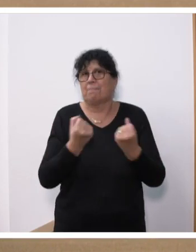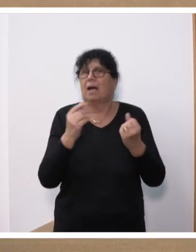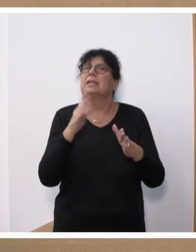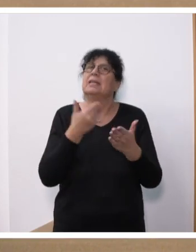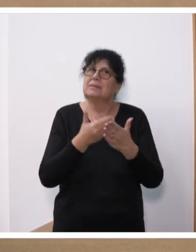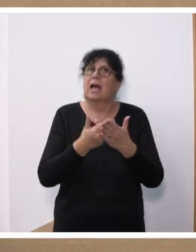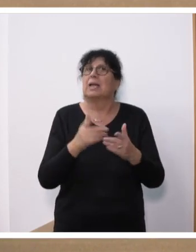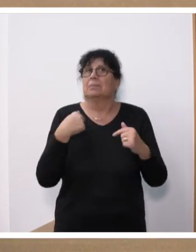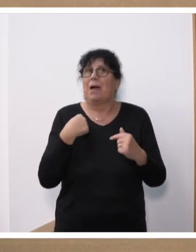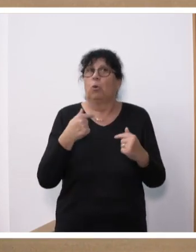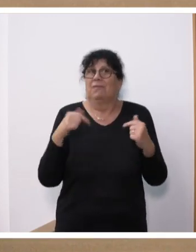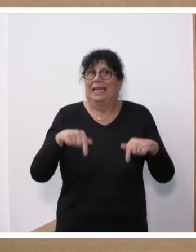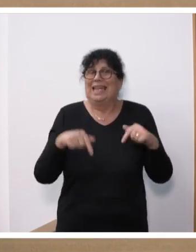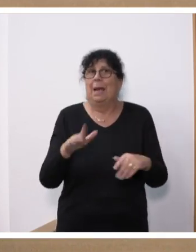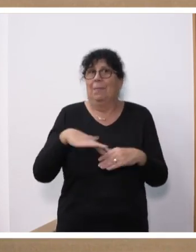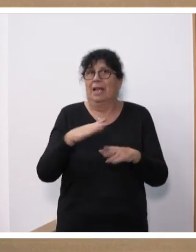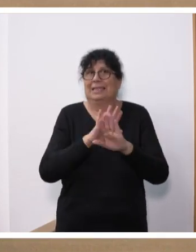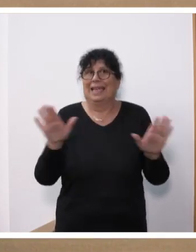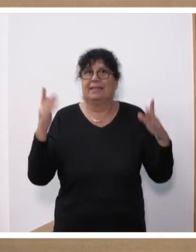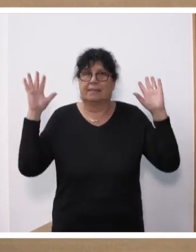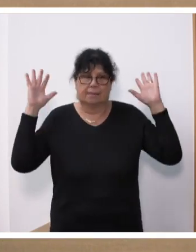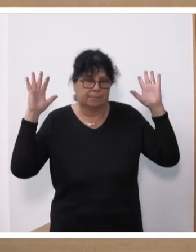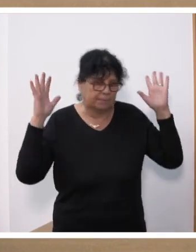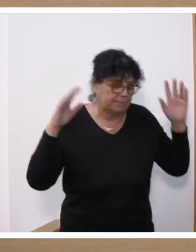das Letzte, was wir in diesem Land brauchen, meine sehr verehrten Damen und Herren.